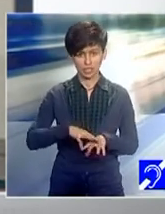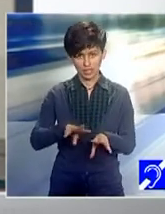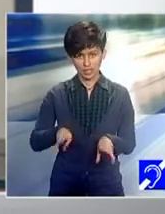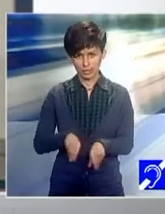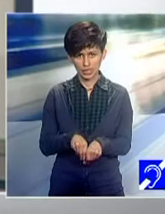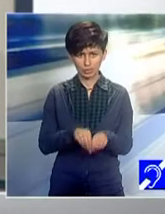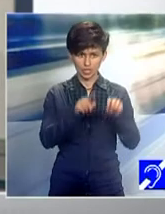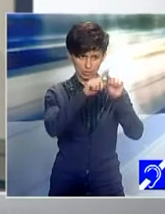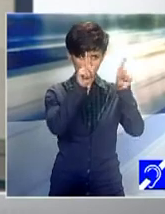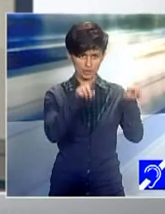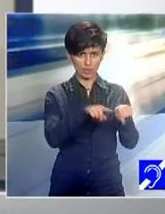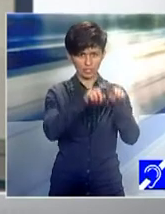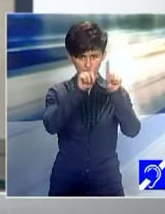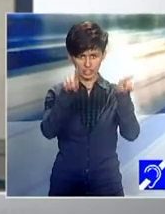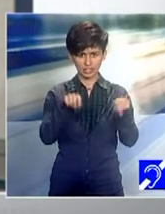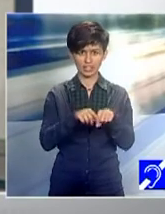pozele lor.